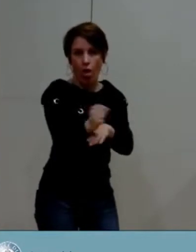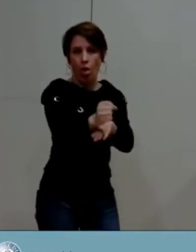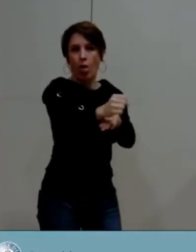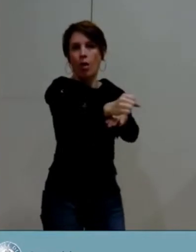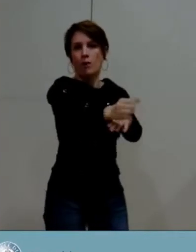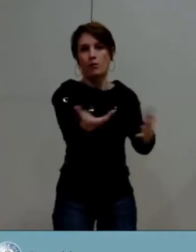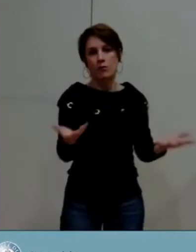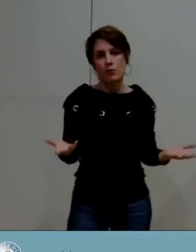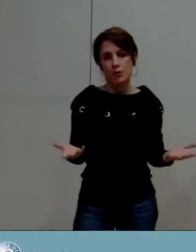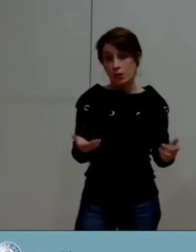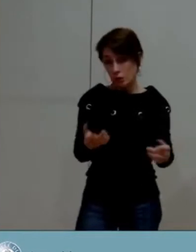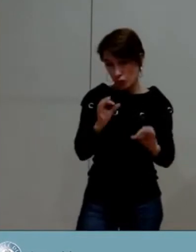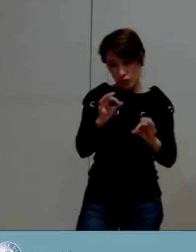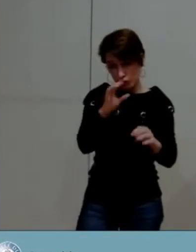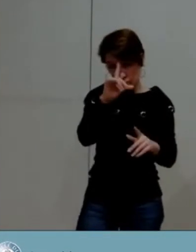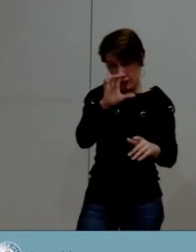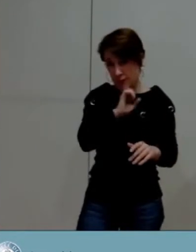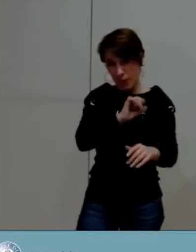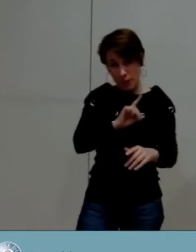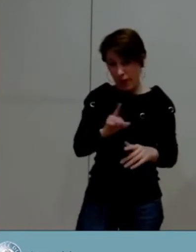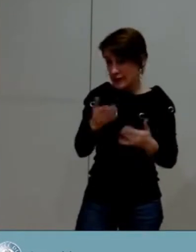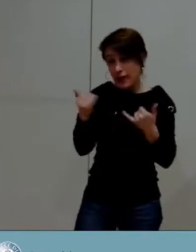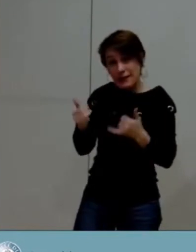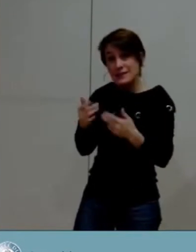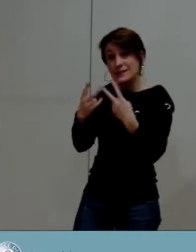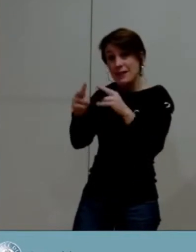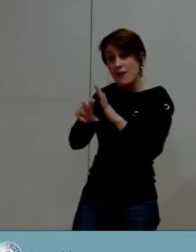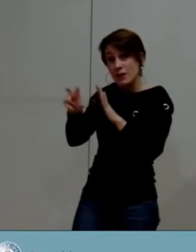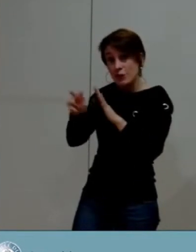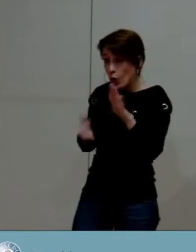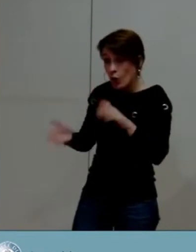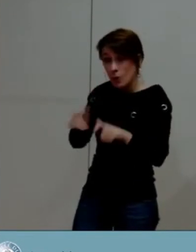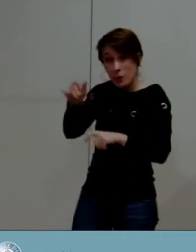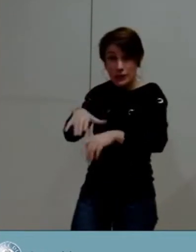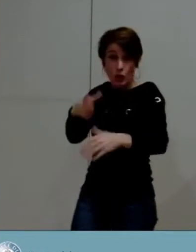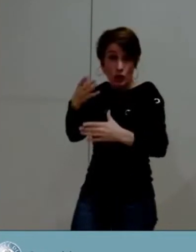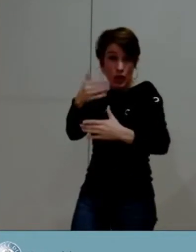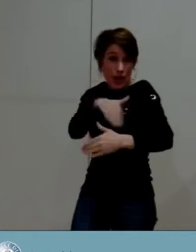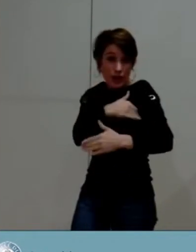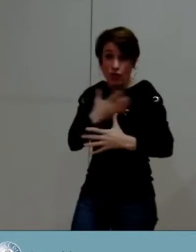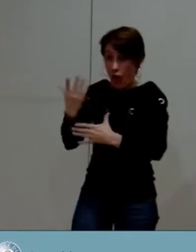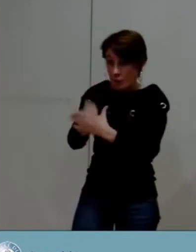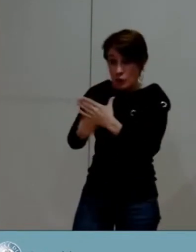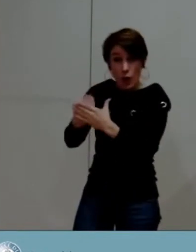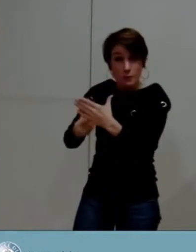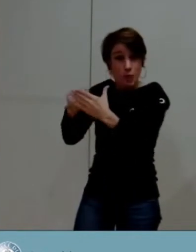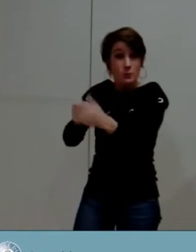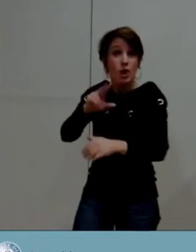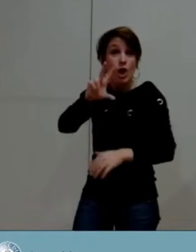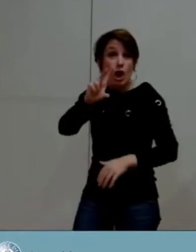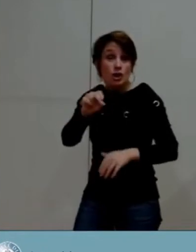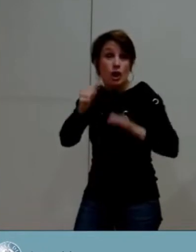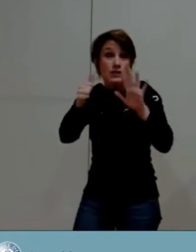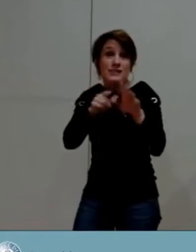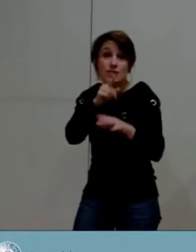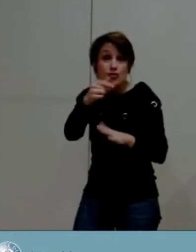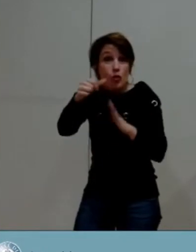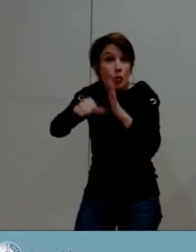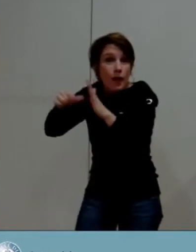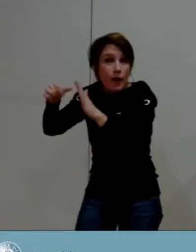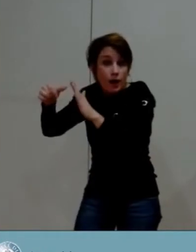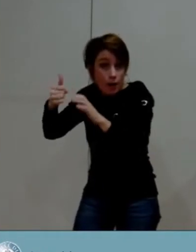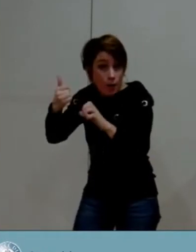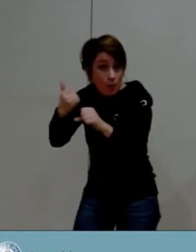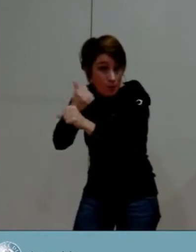Grenoble est le deuxième de France derrière Montpellier, avec plus de 36 jours d'absence par agent et par an. Selon l'ADES, l